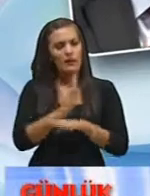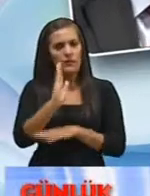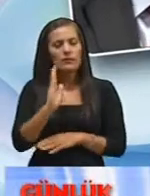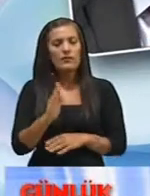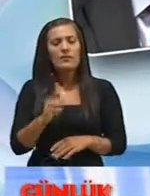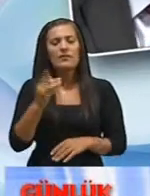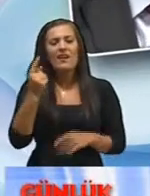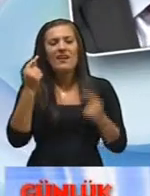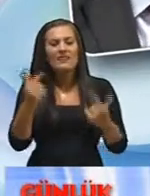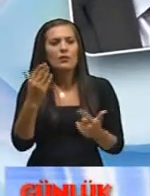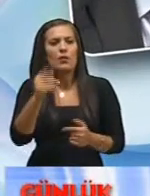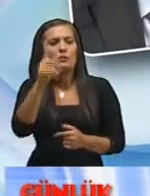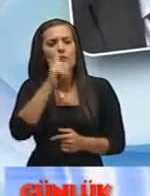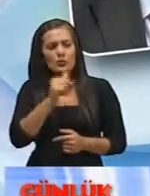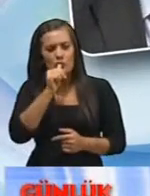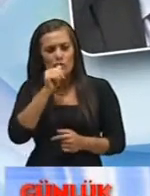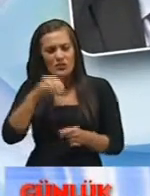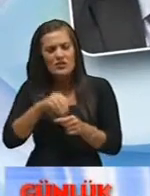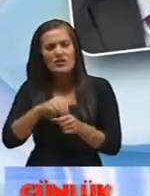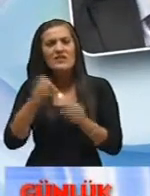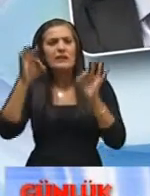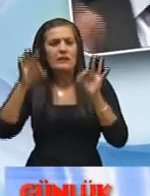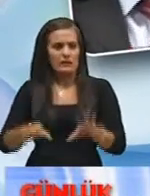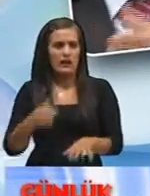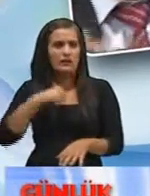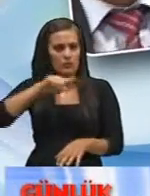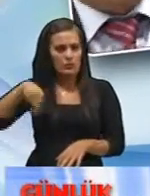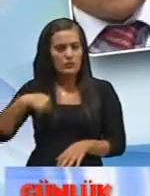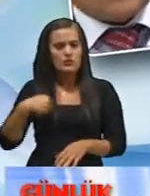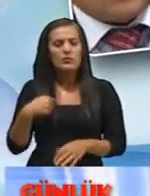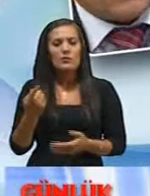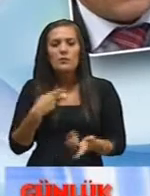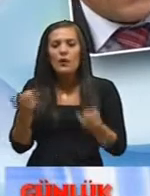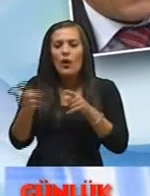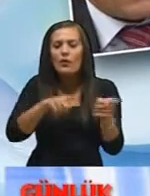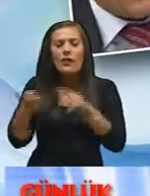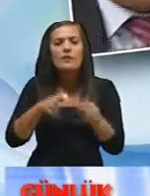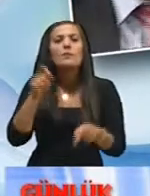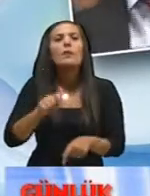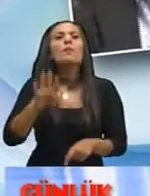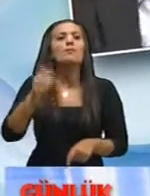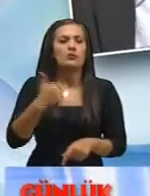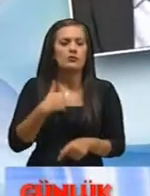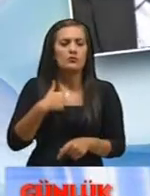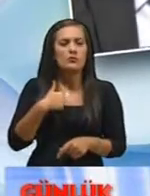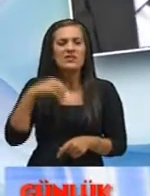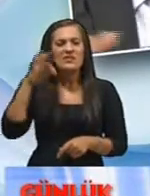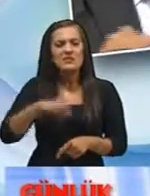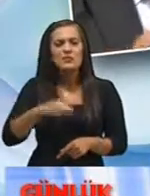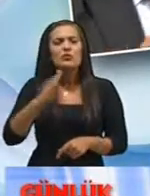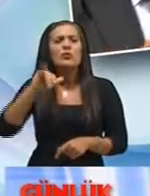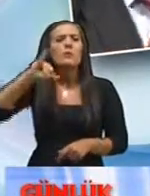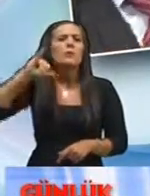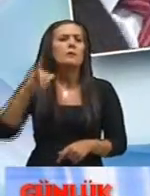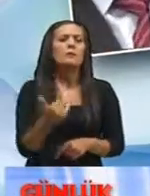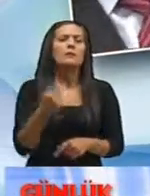Kıt olan bu suyu Kirletiyoruz Ve de yönetemiyoruz Noktasından hareketle Şu anda vahim bir